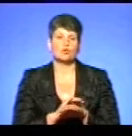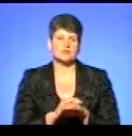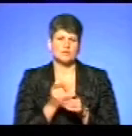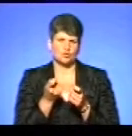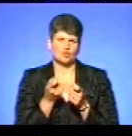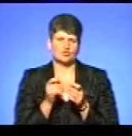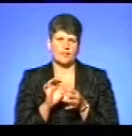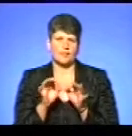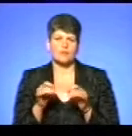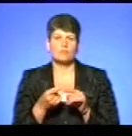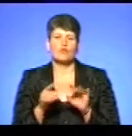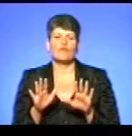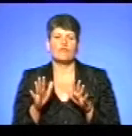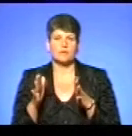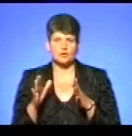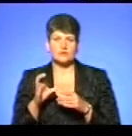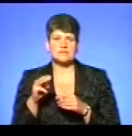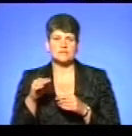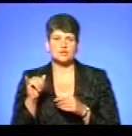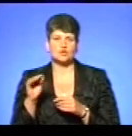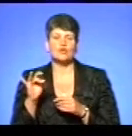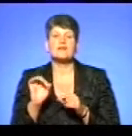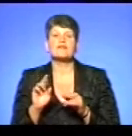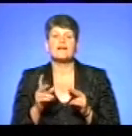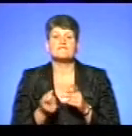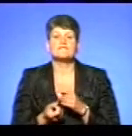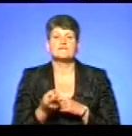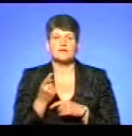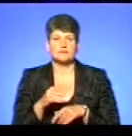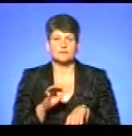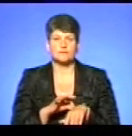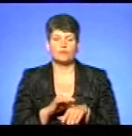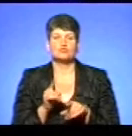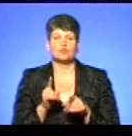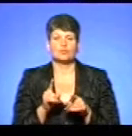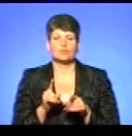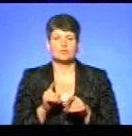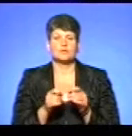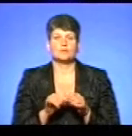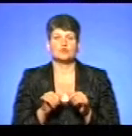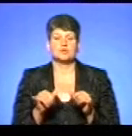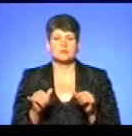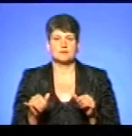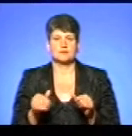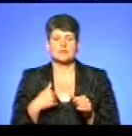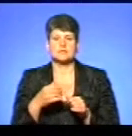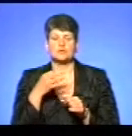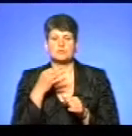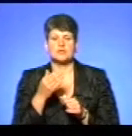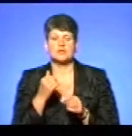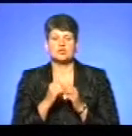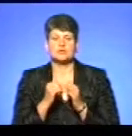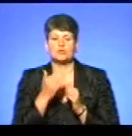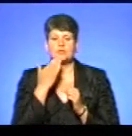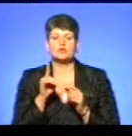детальніше про випадок у Стіжку, як виявилось палах, в чому джерело поширення інфекції? Перше за все, я що скажу, що мене часто запитую, що